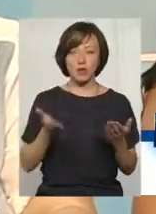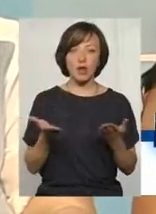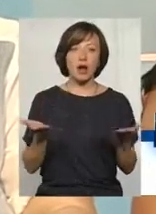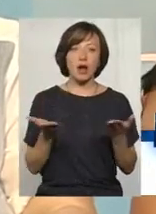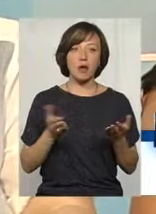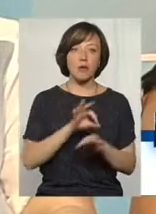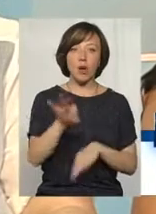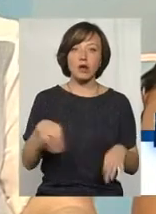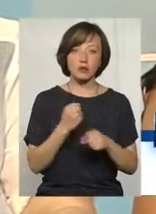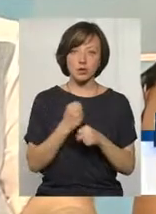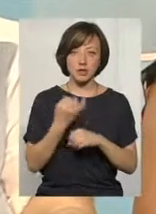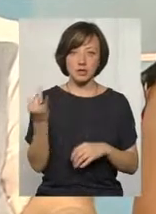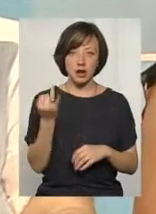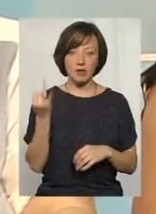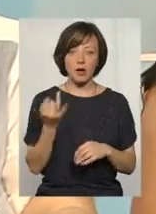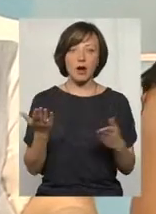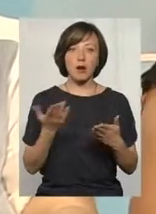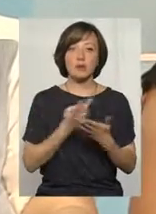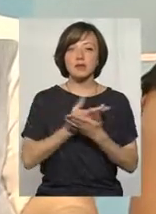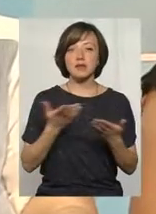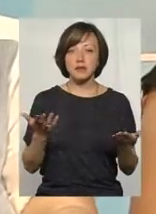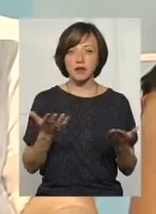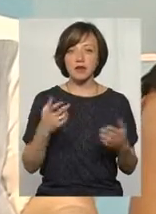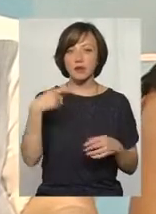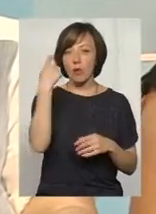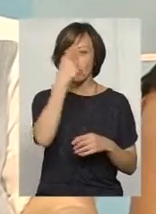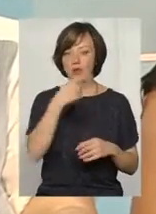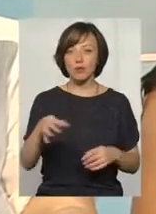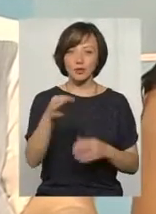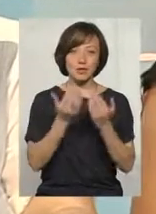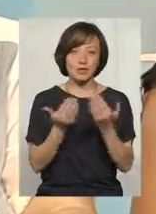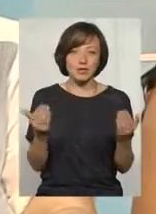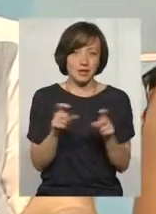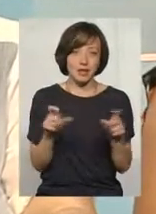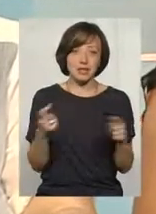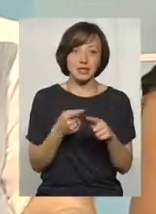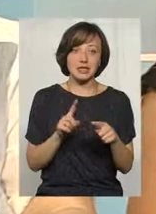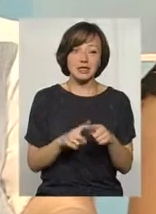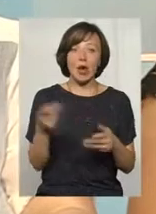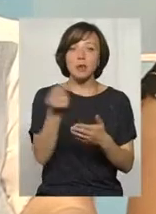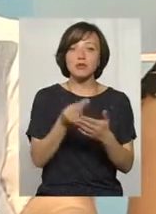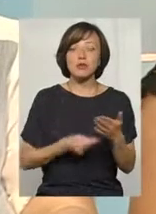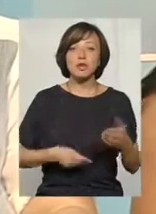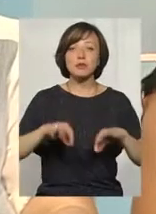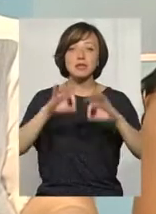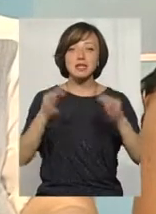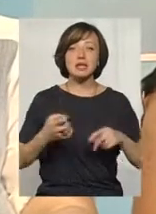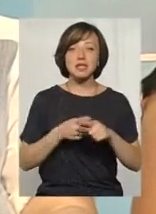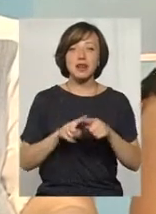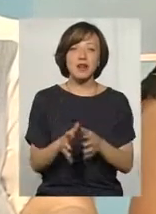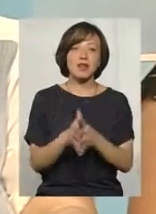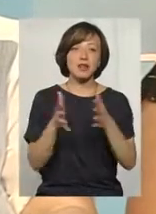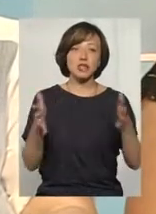яка проекти робить цікаві, яка представляється лице обласного музею. Це ж образотворче мистецтво, це ціла